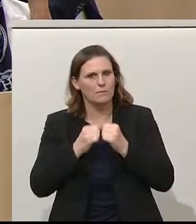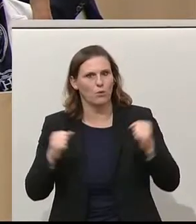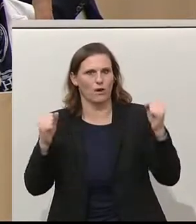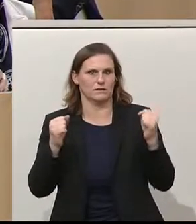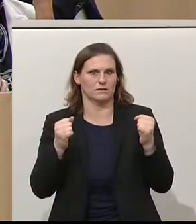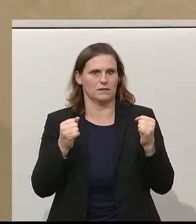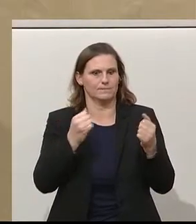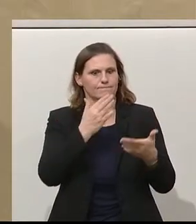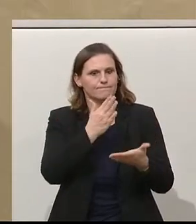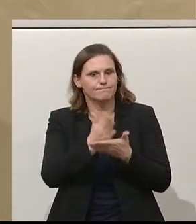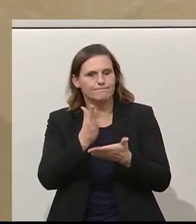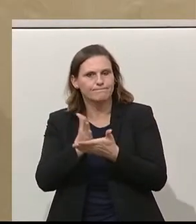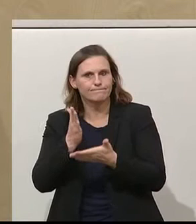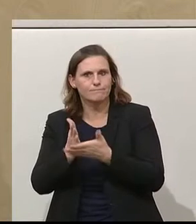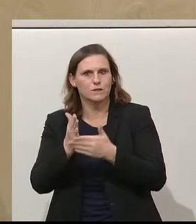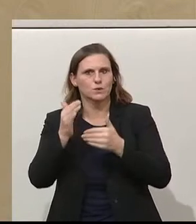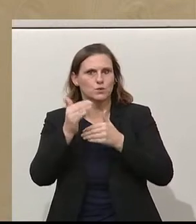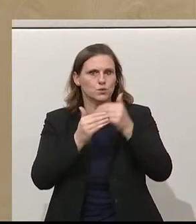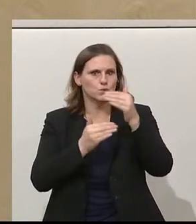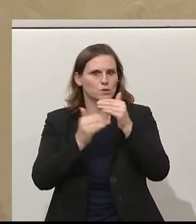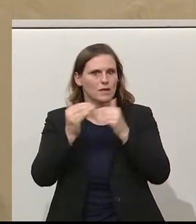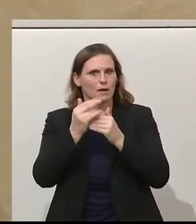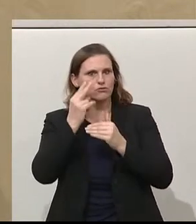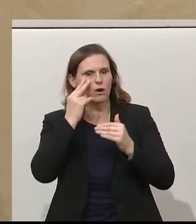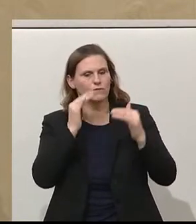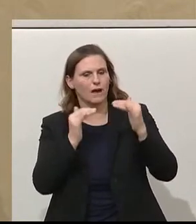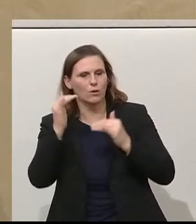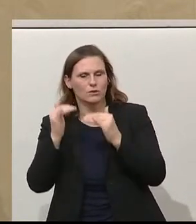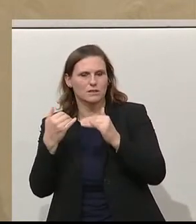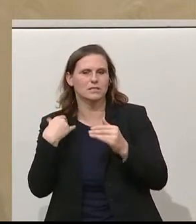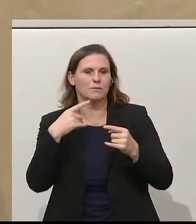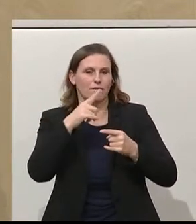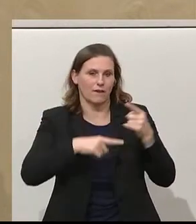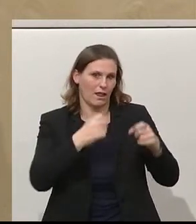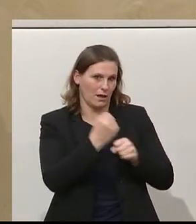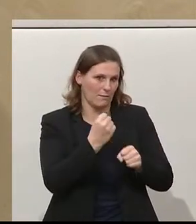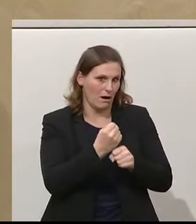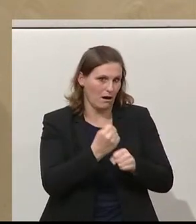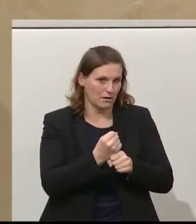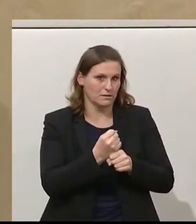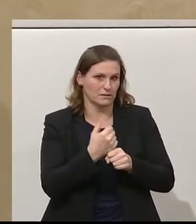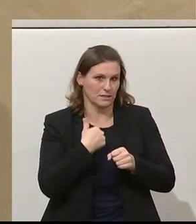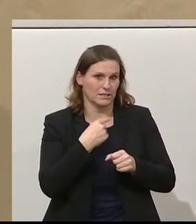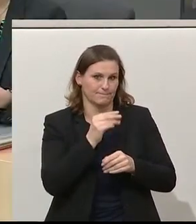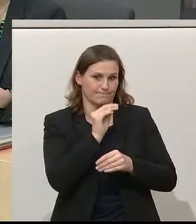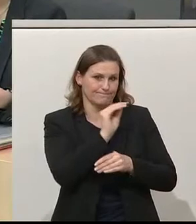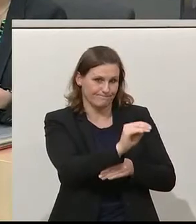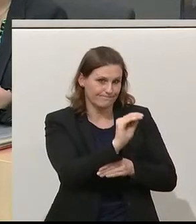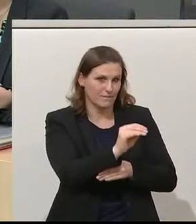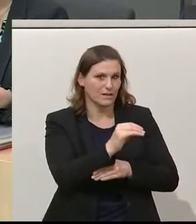wichtigen Systeme von Check and Balance. Das war ein Fehler, den Sie da gemacht haben. Das ist nicht gut für die